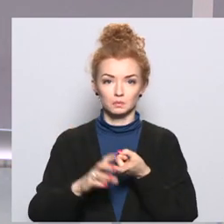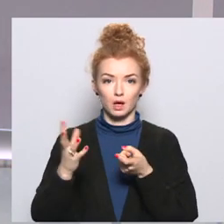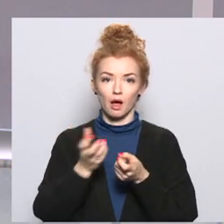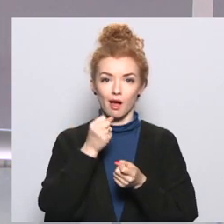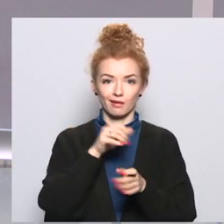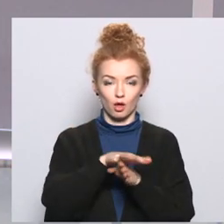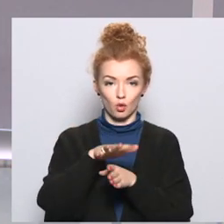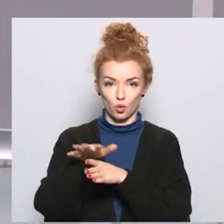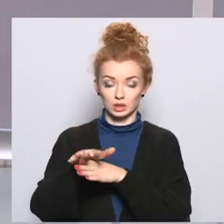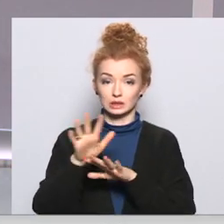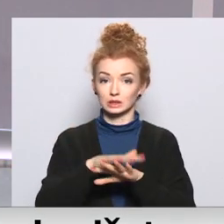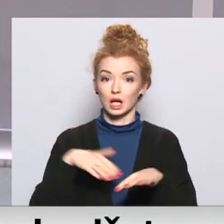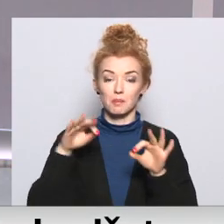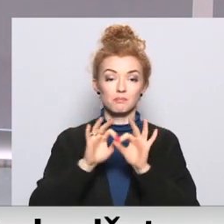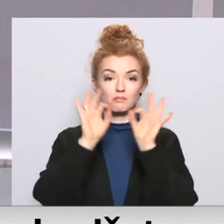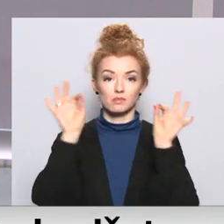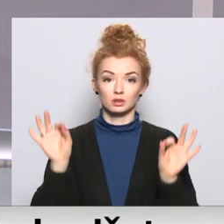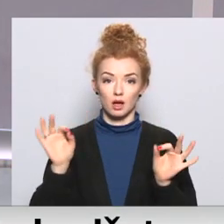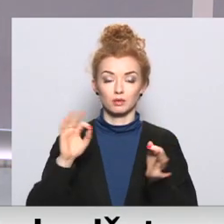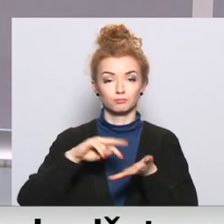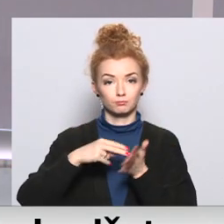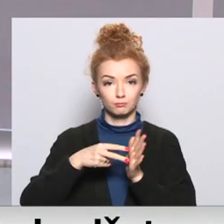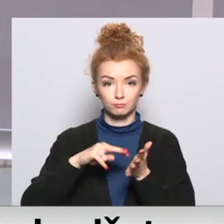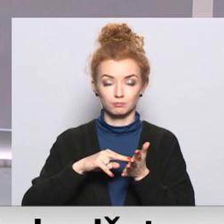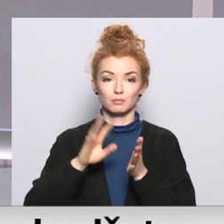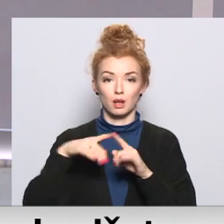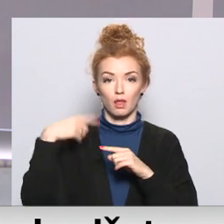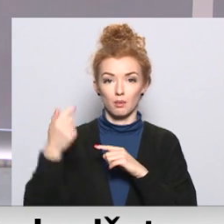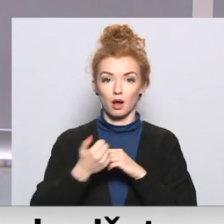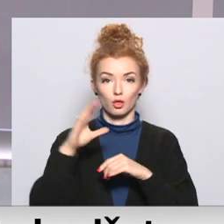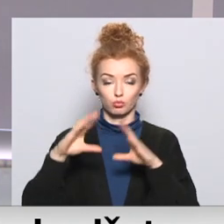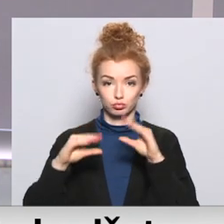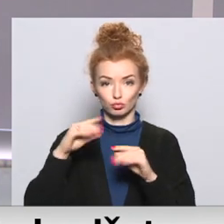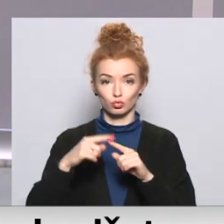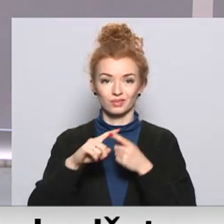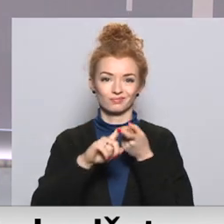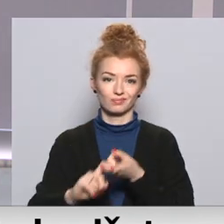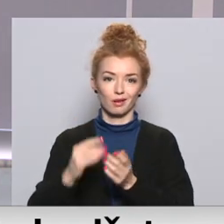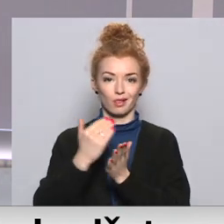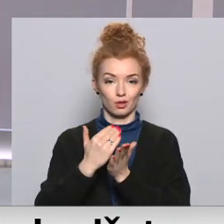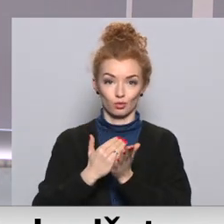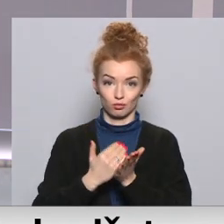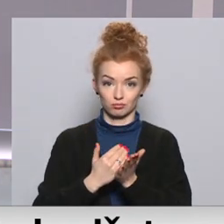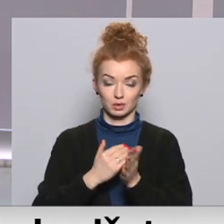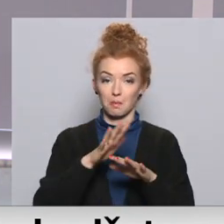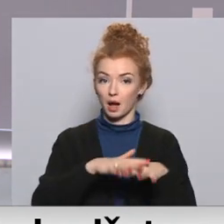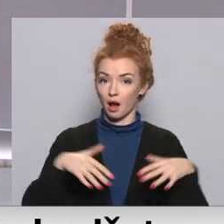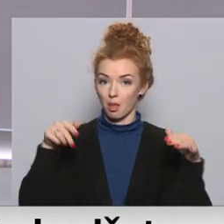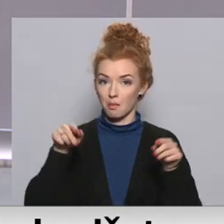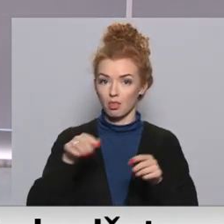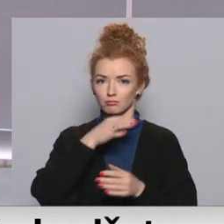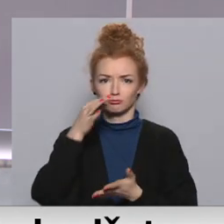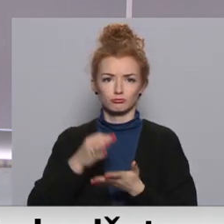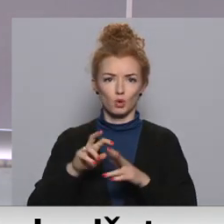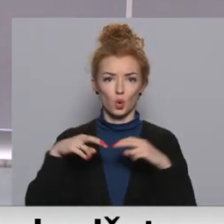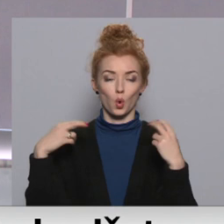Sājama sākusi darbu pie nākamā valsts budžeta projekta un ar to saistītajiem likumprojektiem. Parlamenta atbildīgā komisija